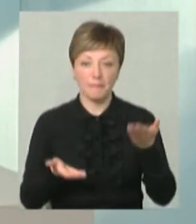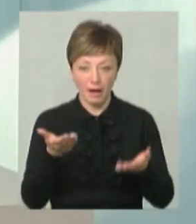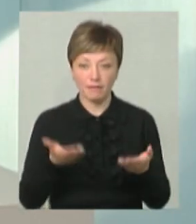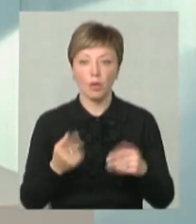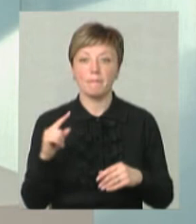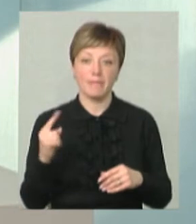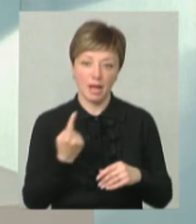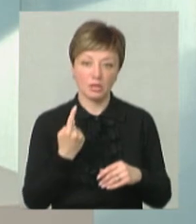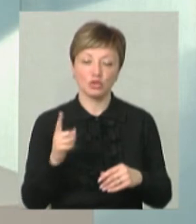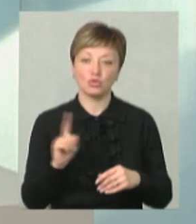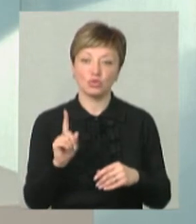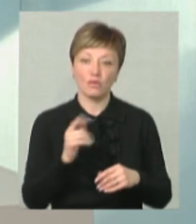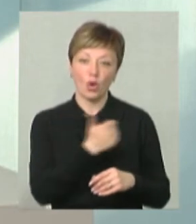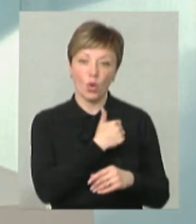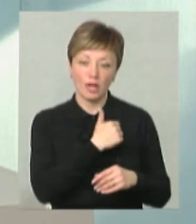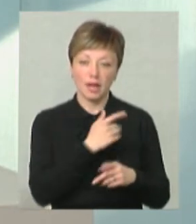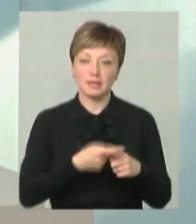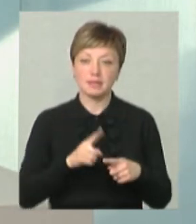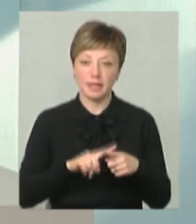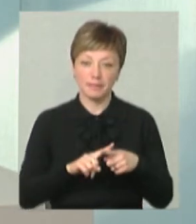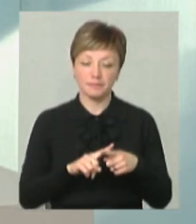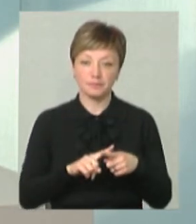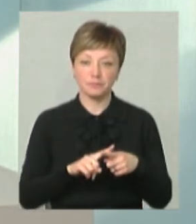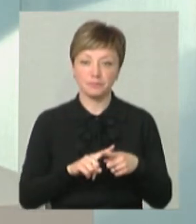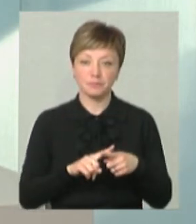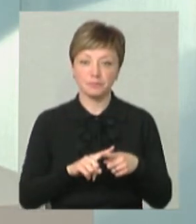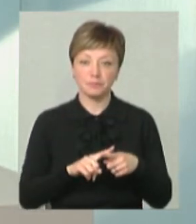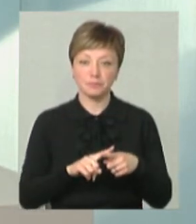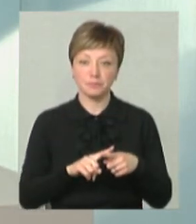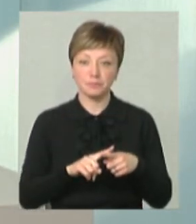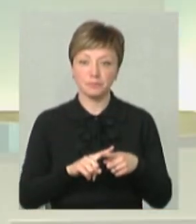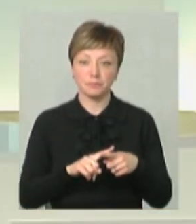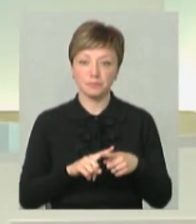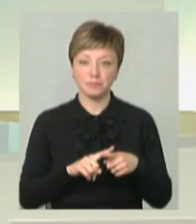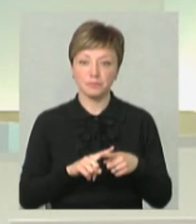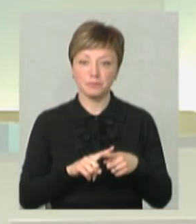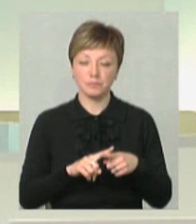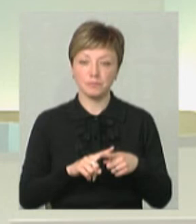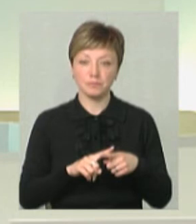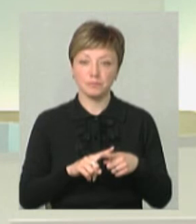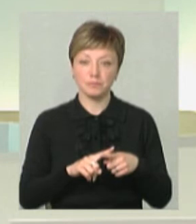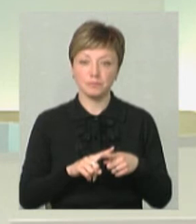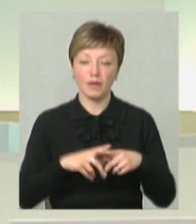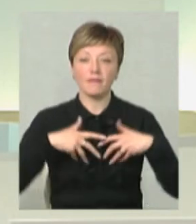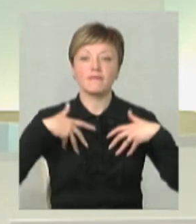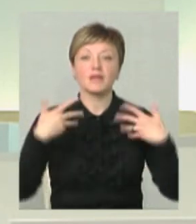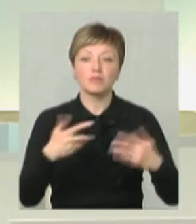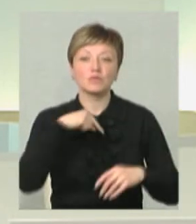перше, що вони хочуть, це виплеснути те, що в нього